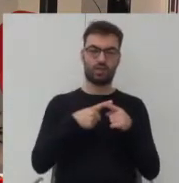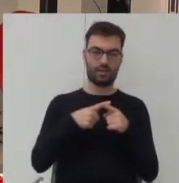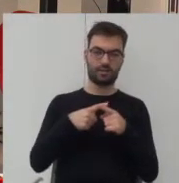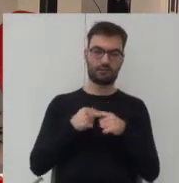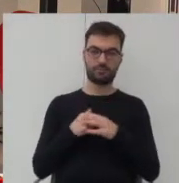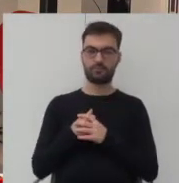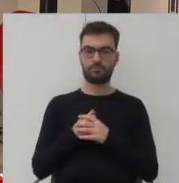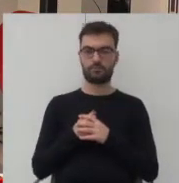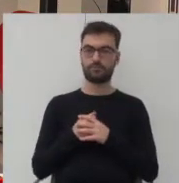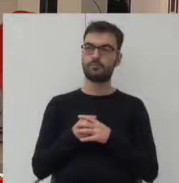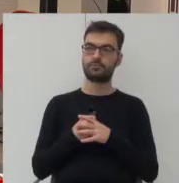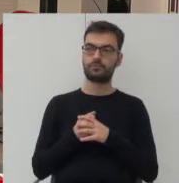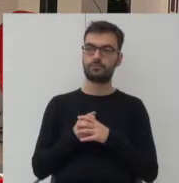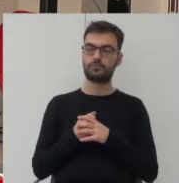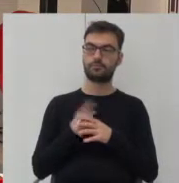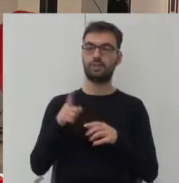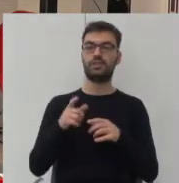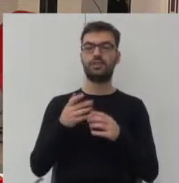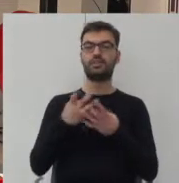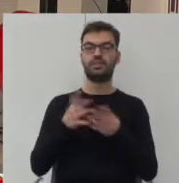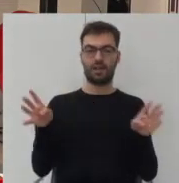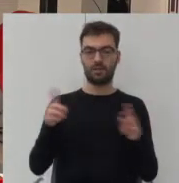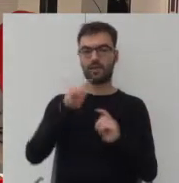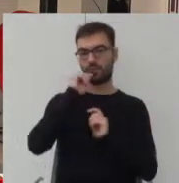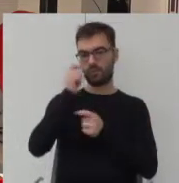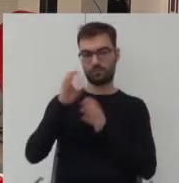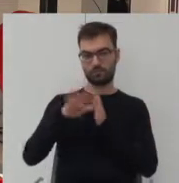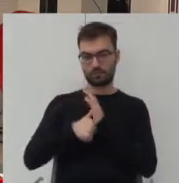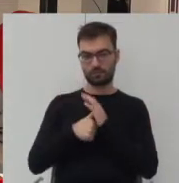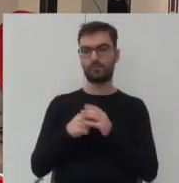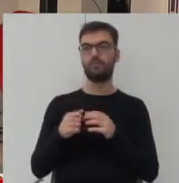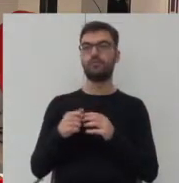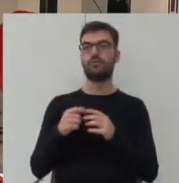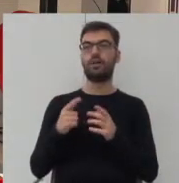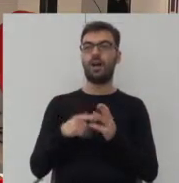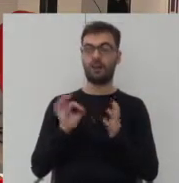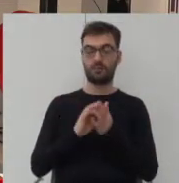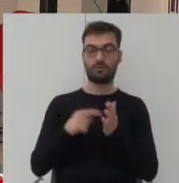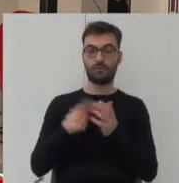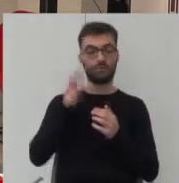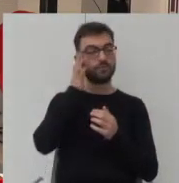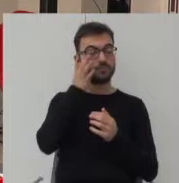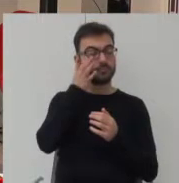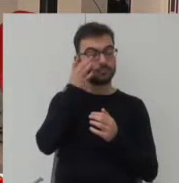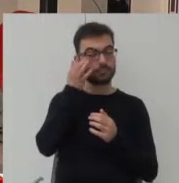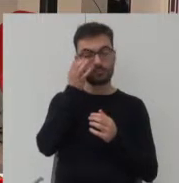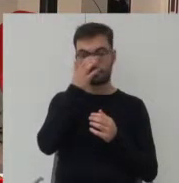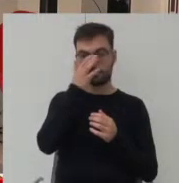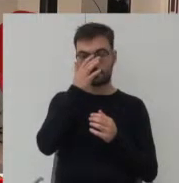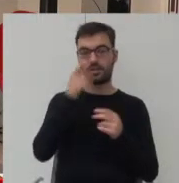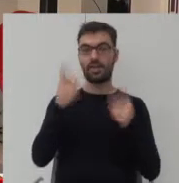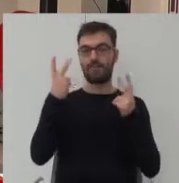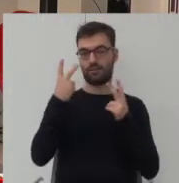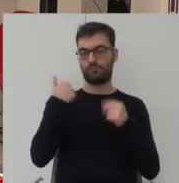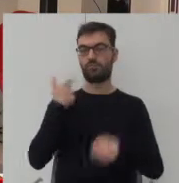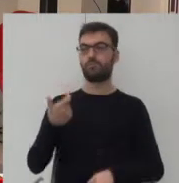ta działka jakby została dana przez miasto i w tym przypadku była jedna ważna cecha, że